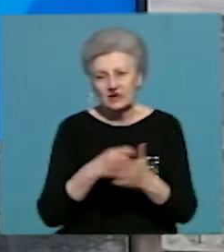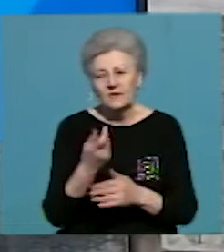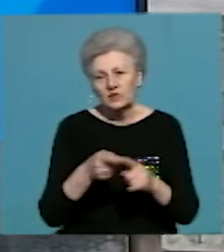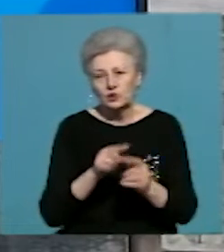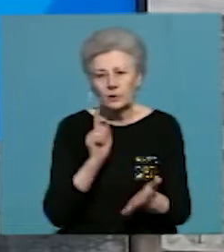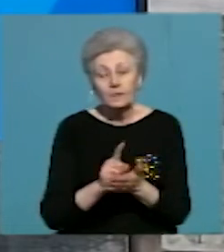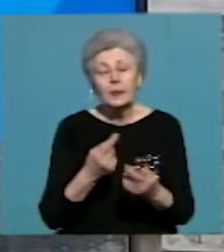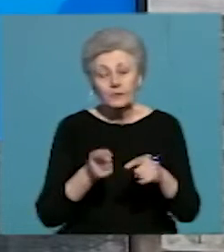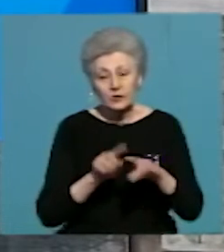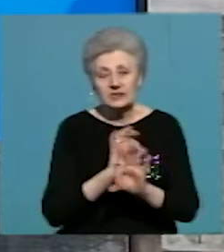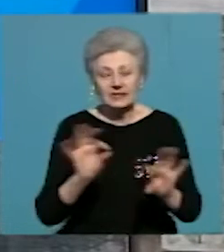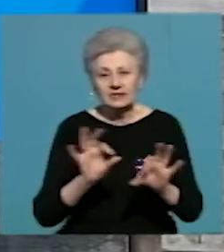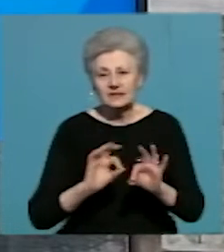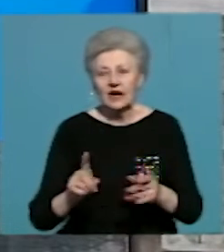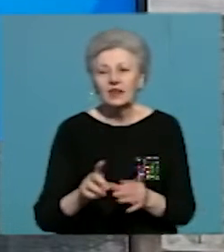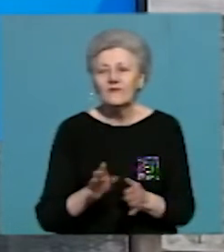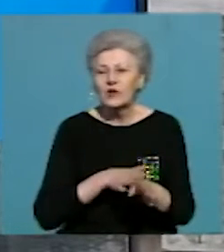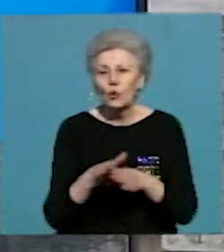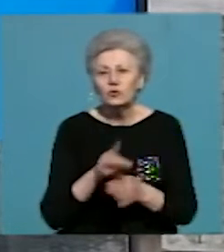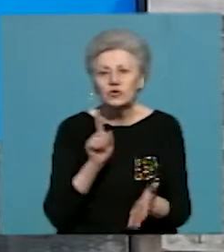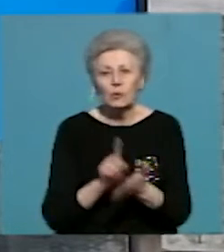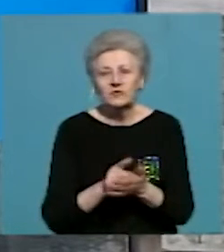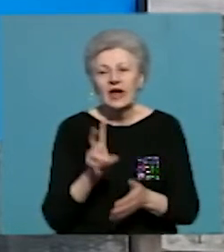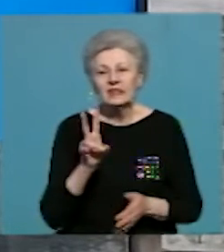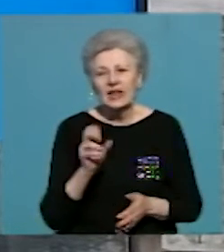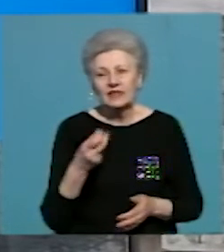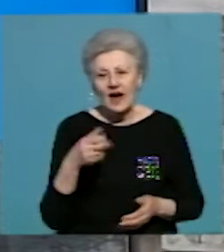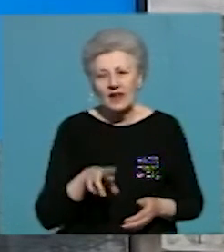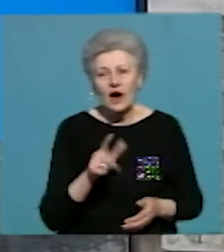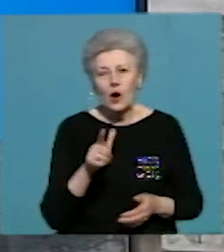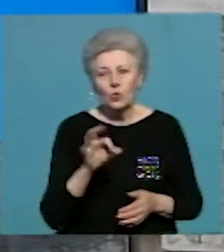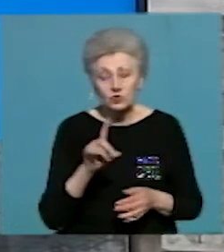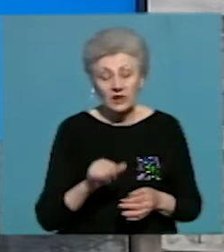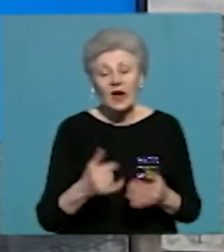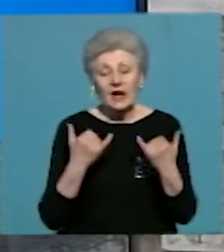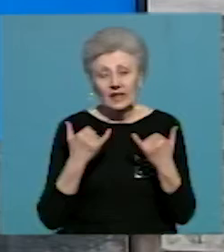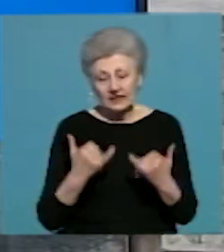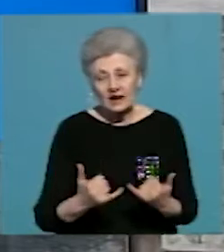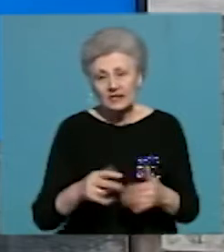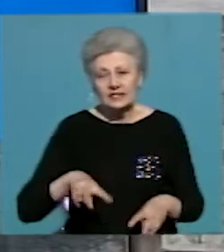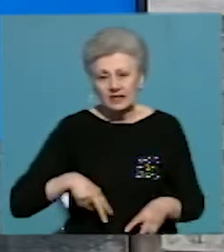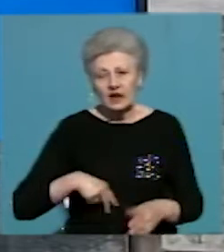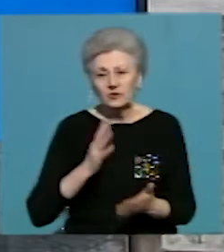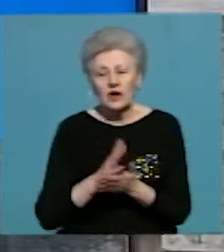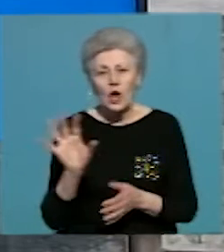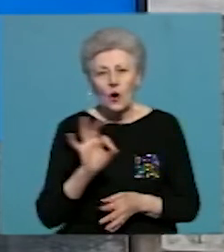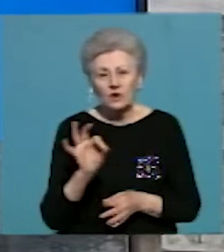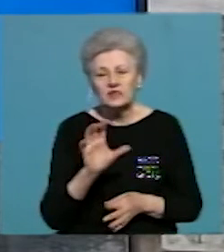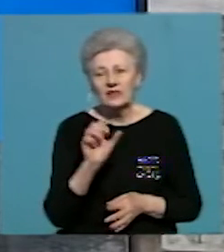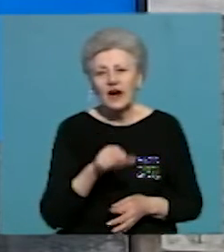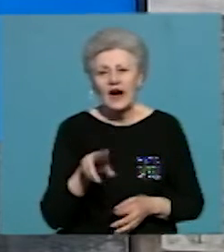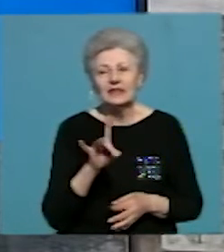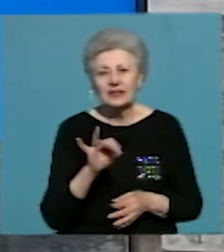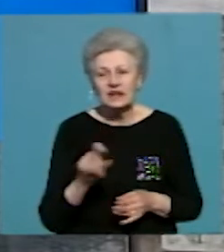виконувачка обов'язків заступника голови облдержадміністрації Наталія Гусак. Наразі директоркою цього департаменту є Оксана Андрієць. Вона